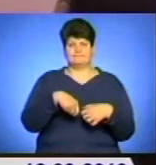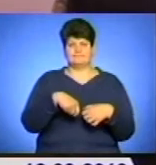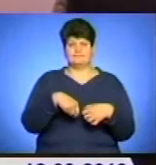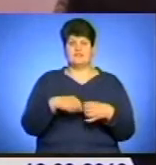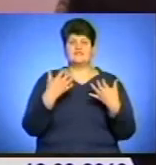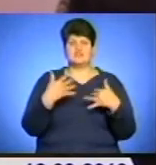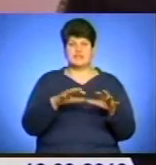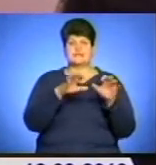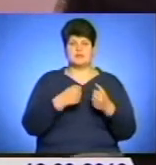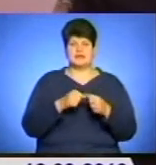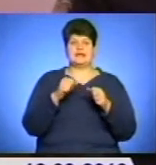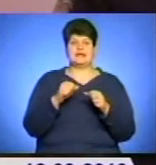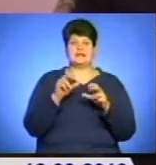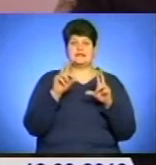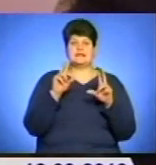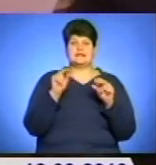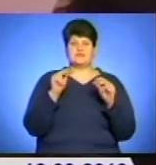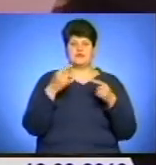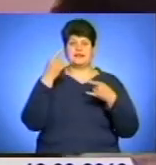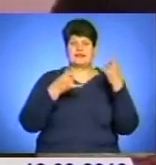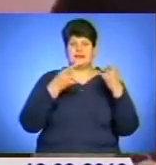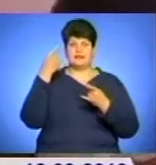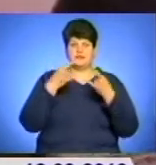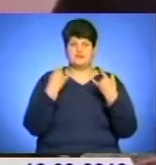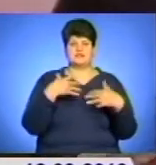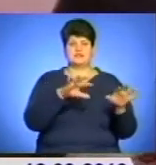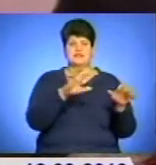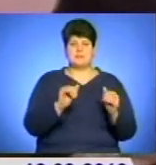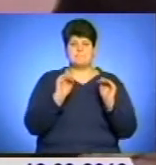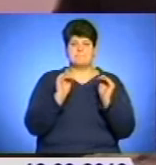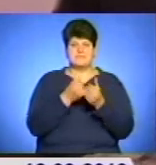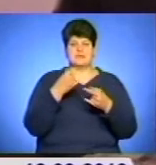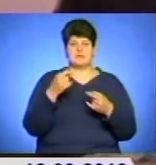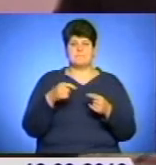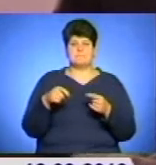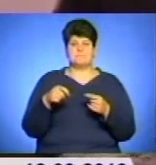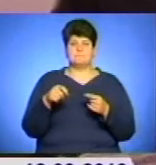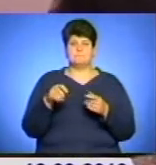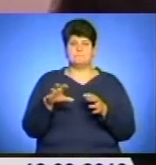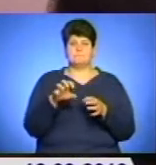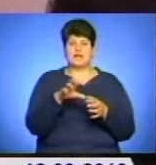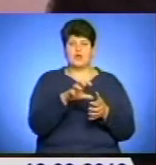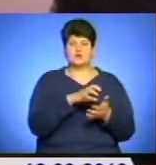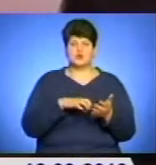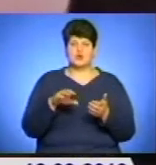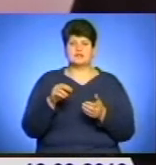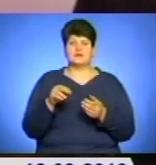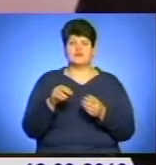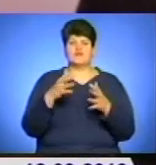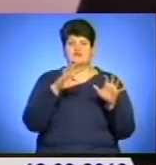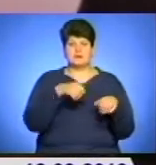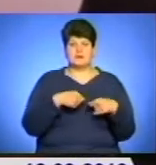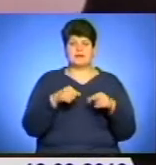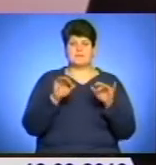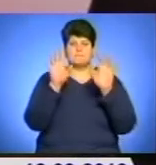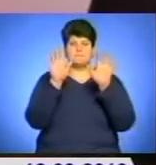телевізор цифровий, вилучений міні-пилесос іноземного виробництва, вилучений монітор